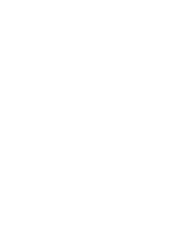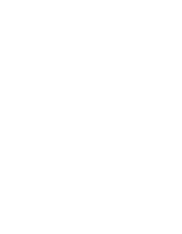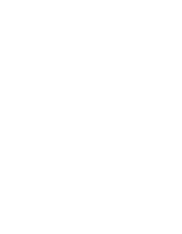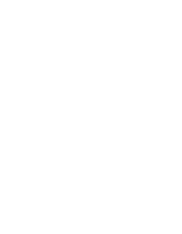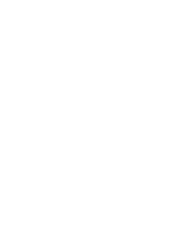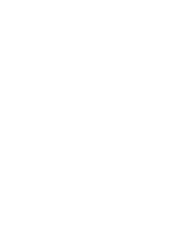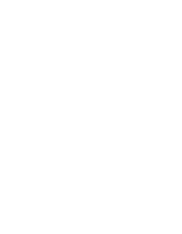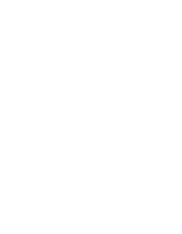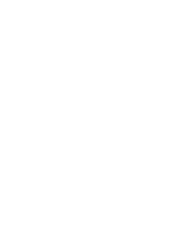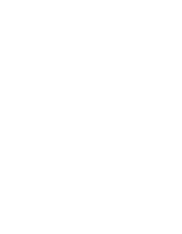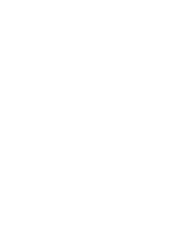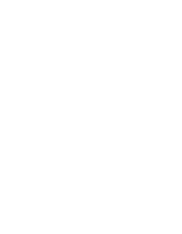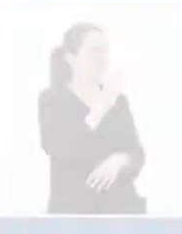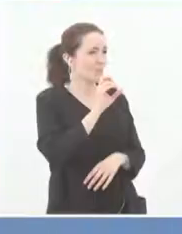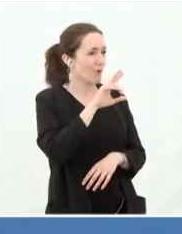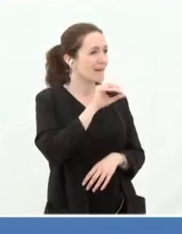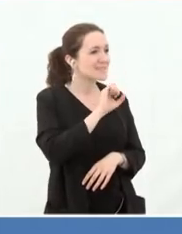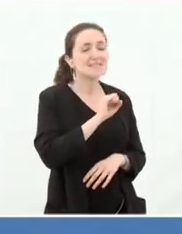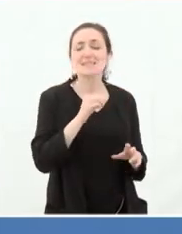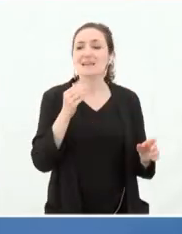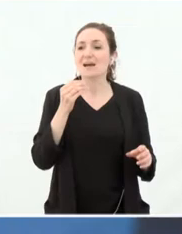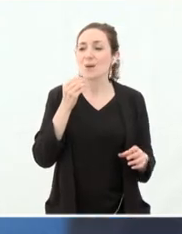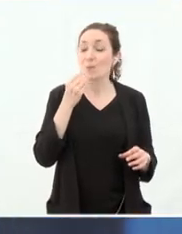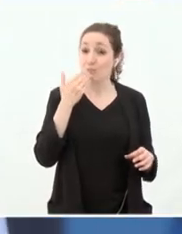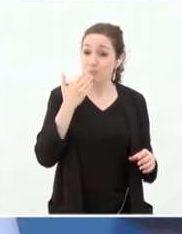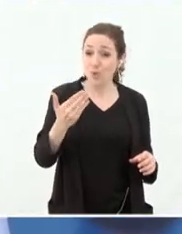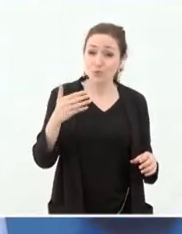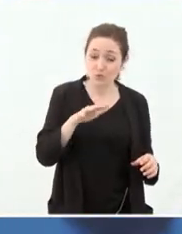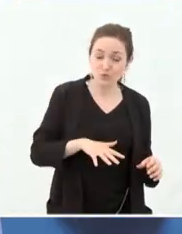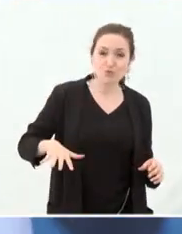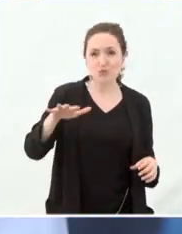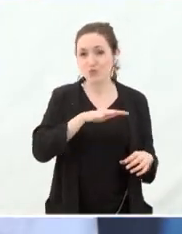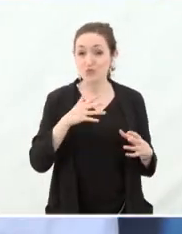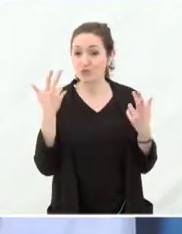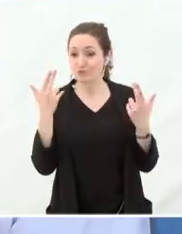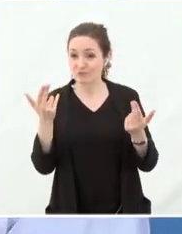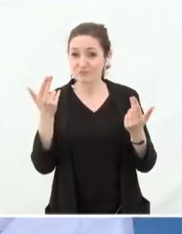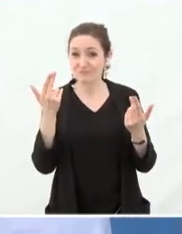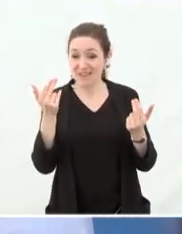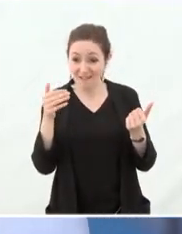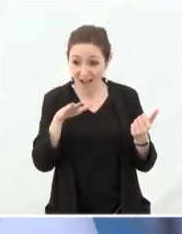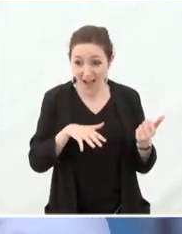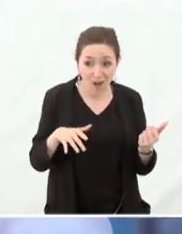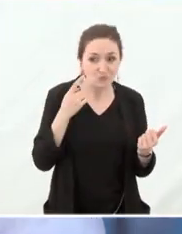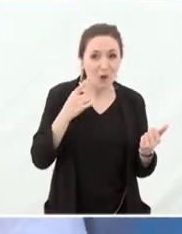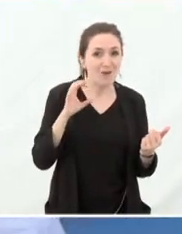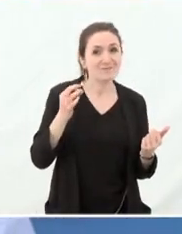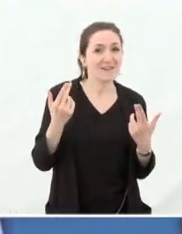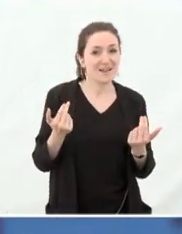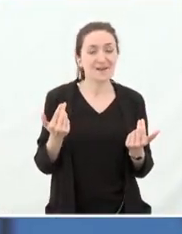— Bonsoir à tous. Ou plutôt bonjour à tous. J'espère que vous allez bien. Oui, ça a'air d'être pas trop mal. Bonjour à tous.